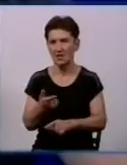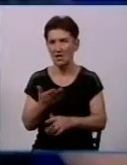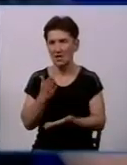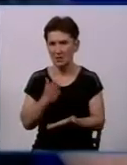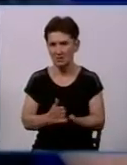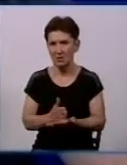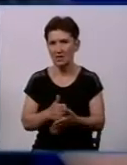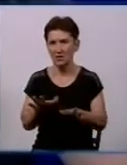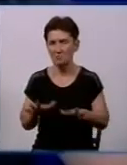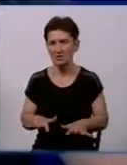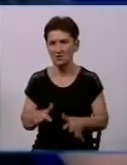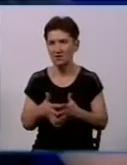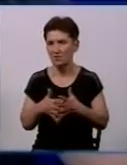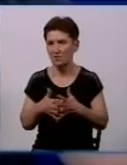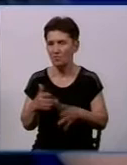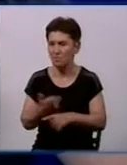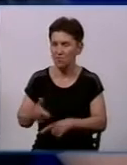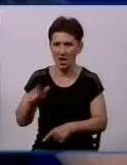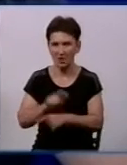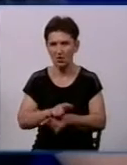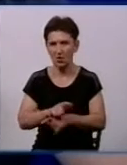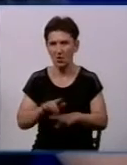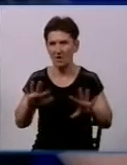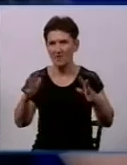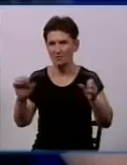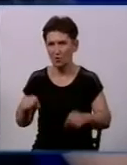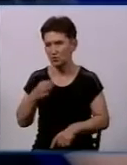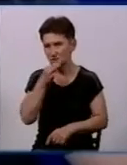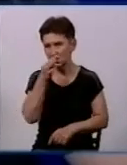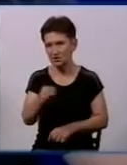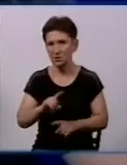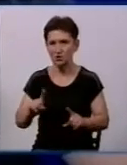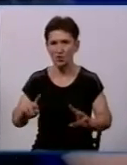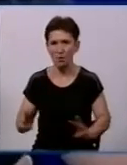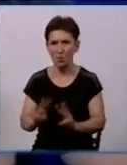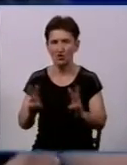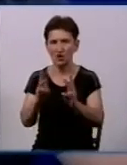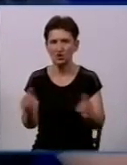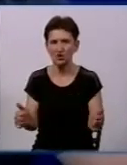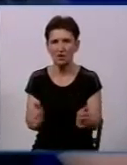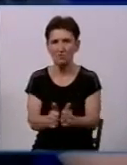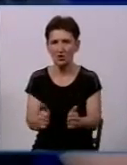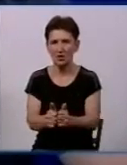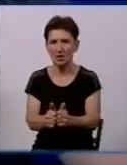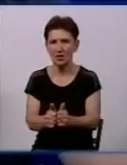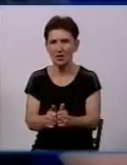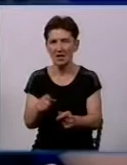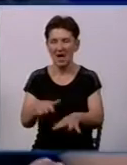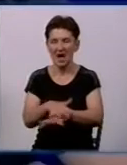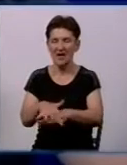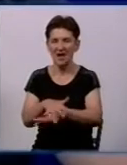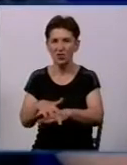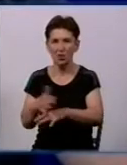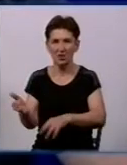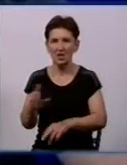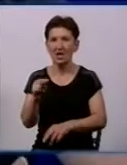дуже в багатьох випадках, можу сказати, як приклад пожежа там біля або на ринку Чирьомушки. Був